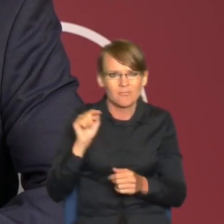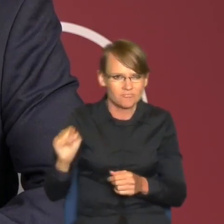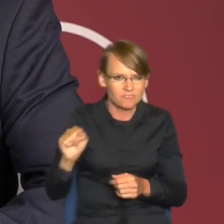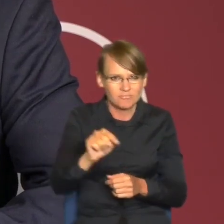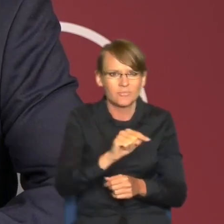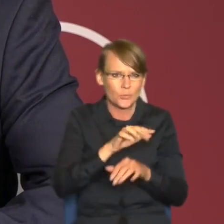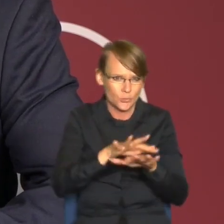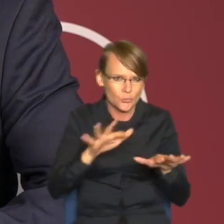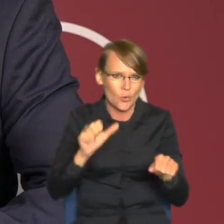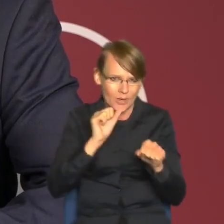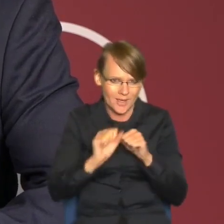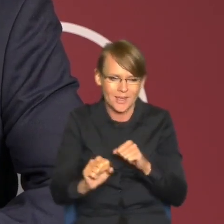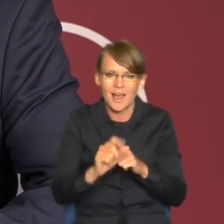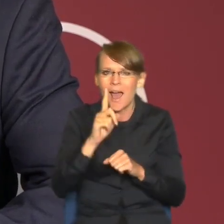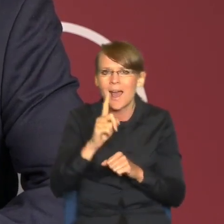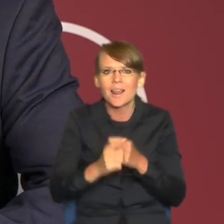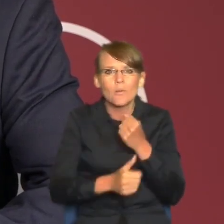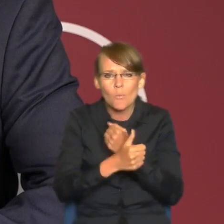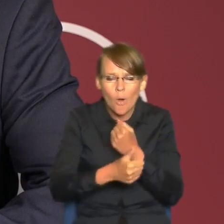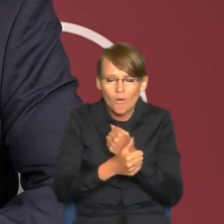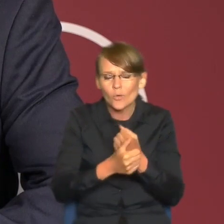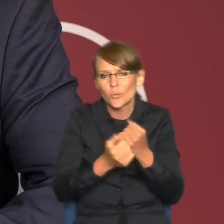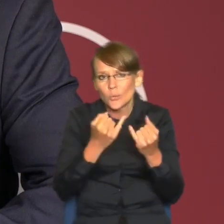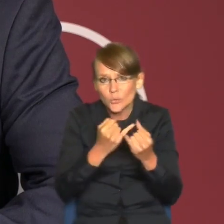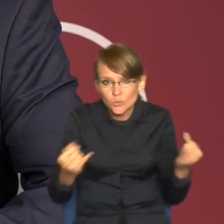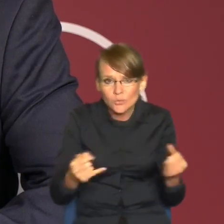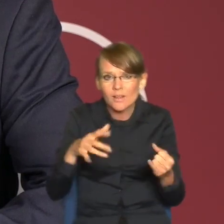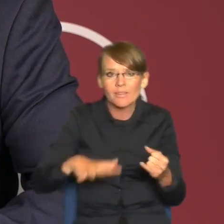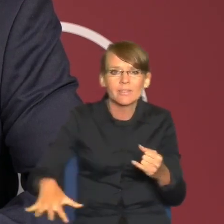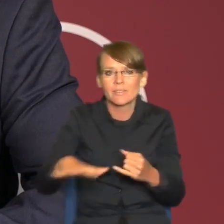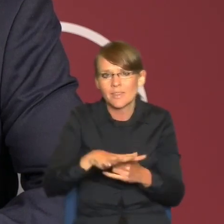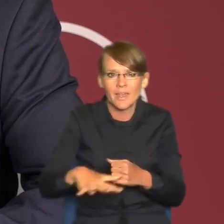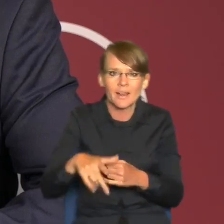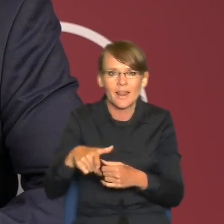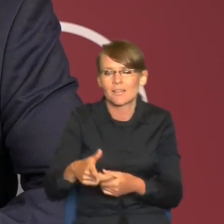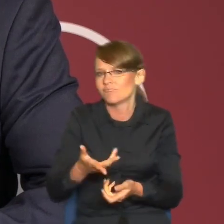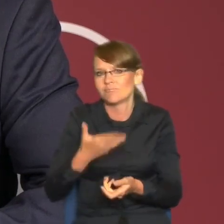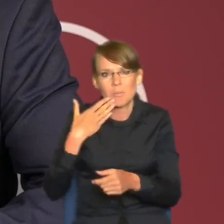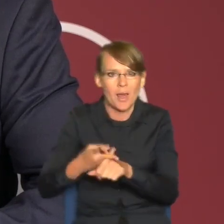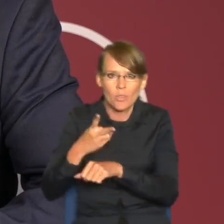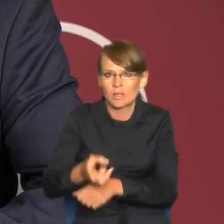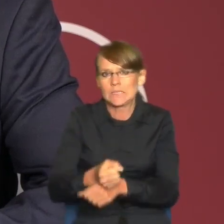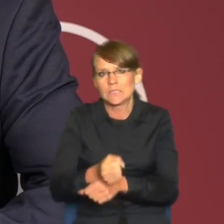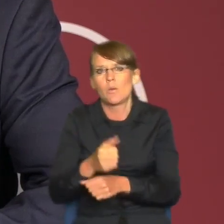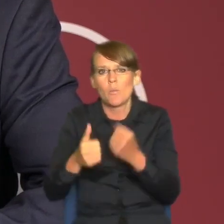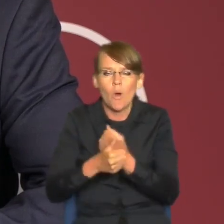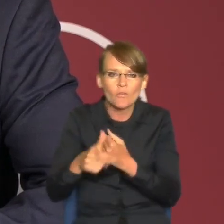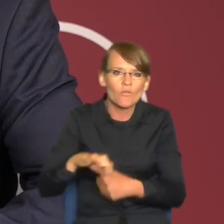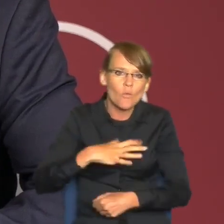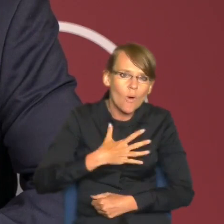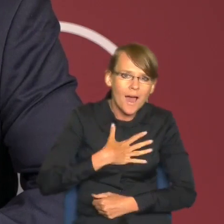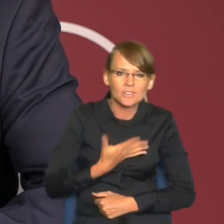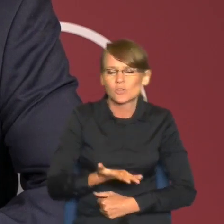A z różnych powodów, bardzo różnych, te tereny są zablokowane, są niedostępne, są sprawy własnościowe, infrastrukturalne,